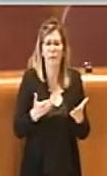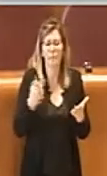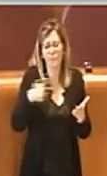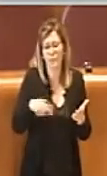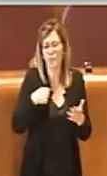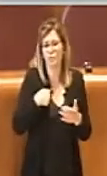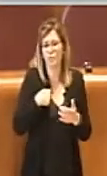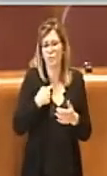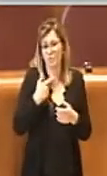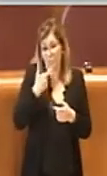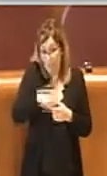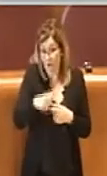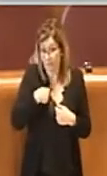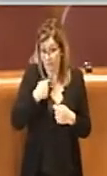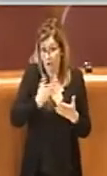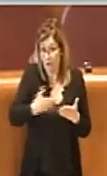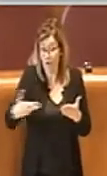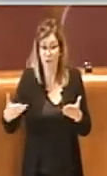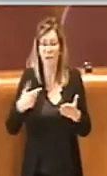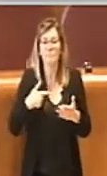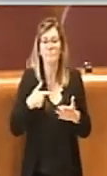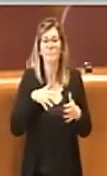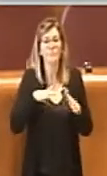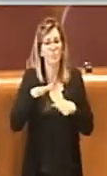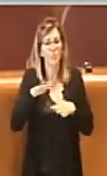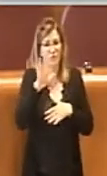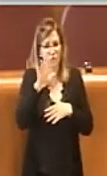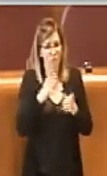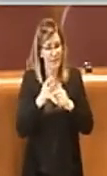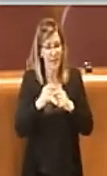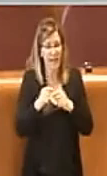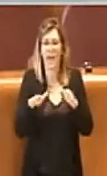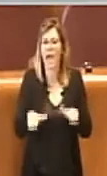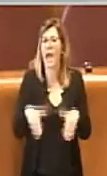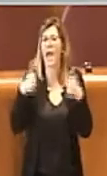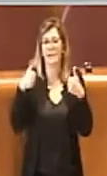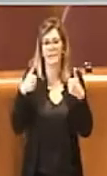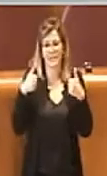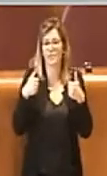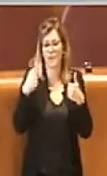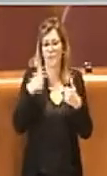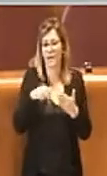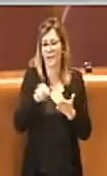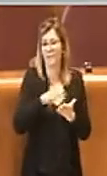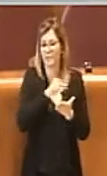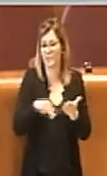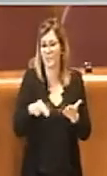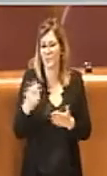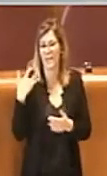motivazioni il gruppo Unito 5 Stelle si asterrà alla votazione di questo atto. Grazie Presidente.